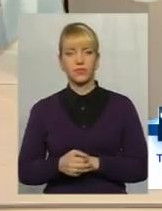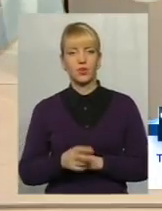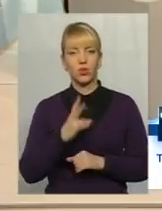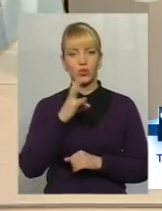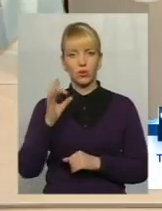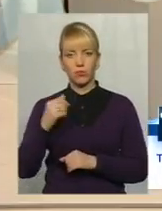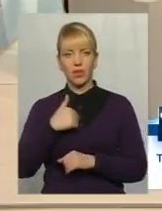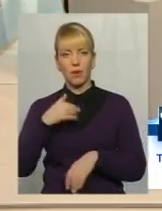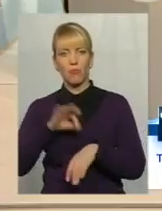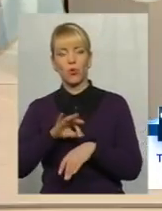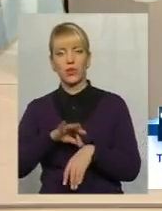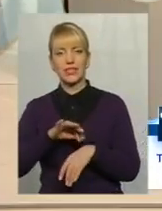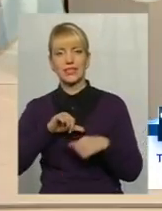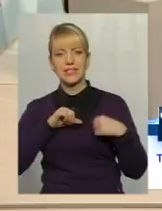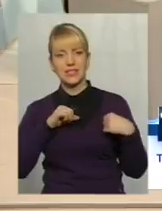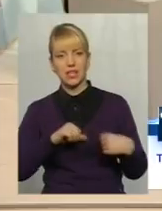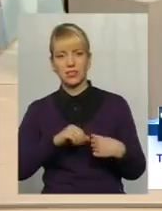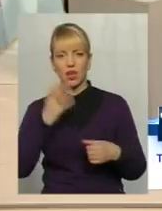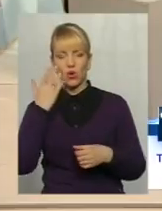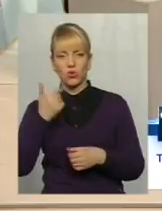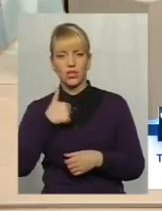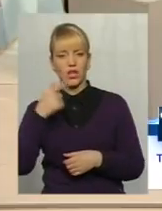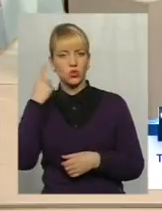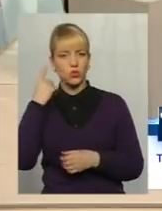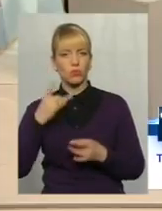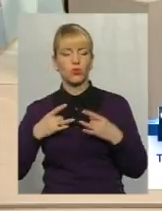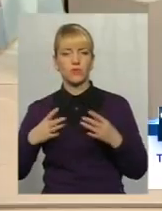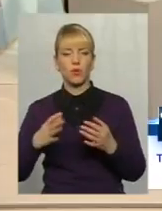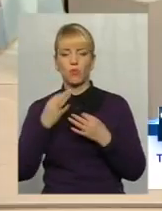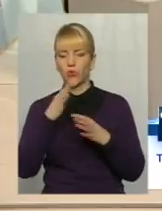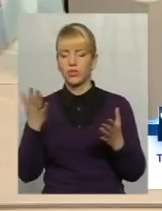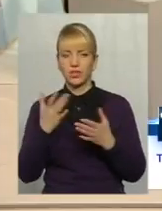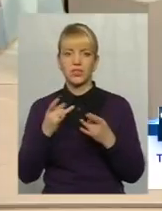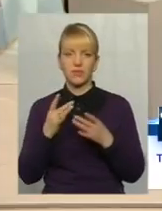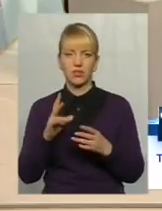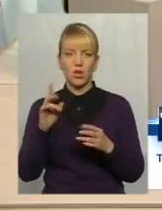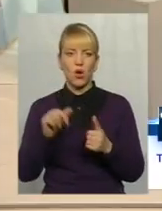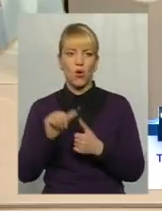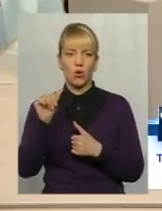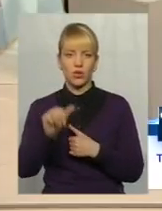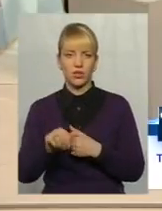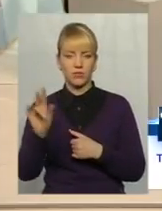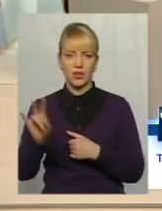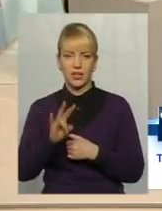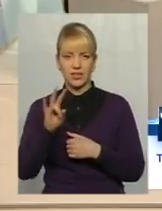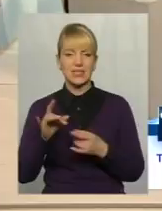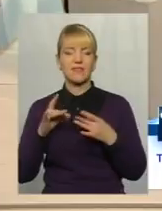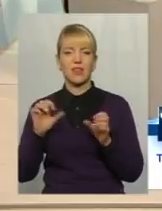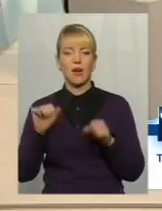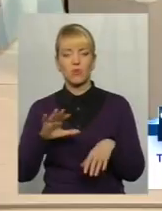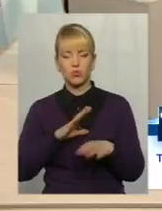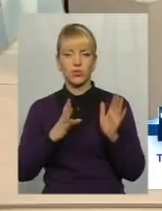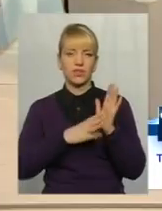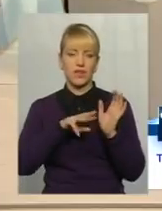Мене болить серце, коли я чую про святкування будь-яких свят, кроме релігійних. Свята можуть бути і